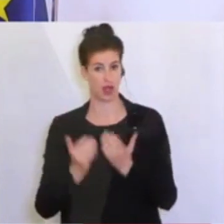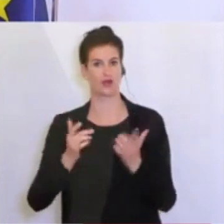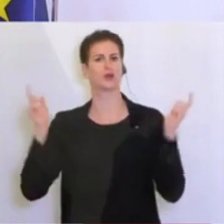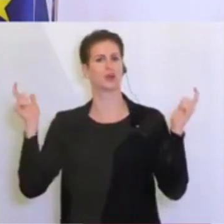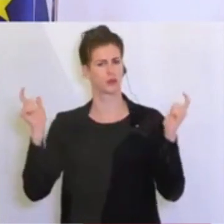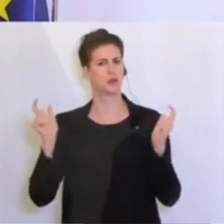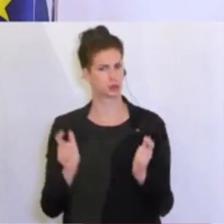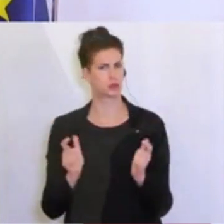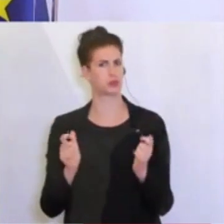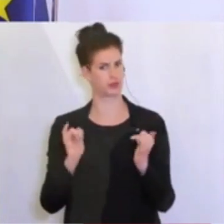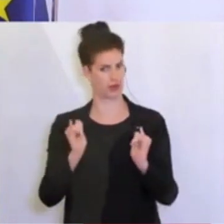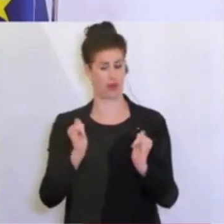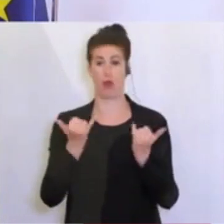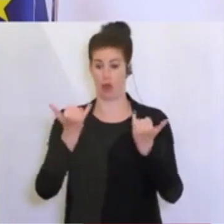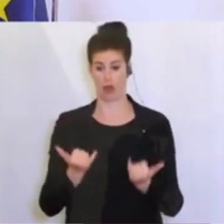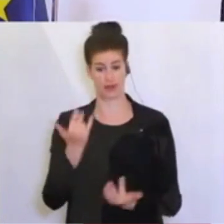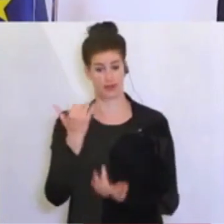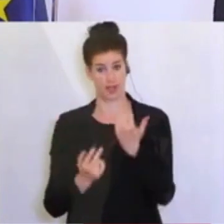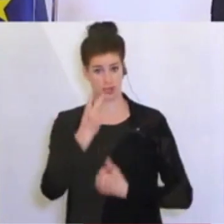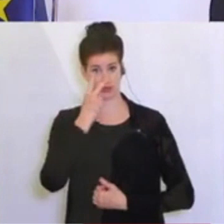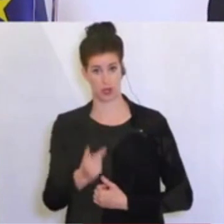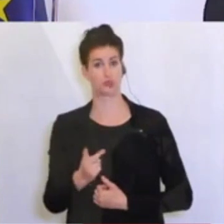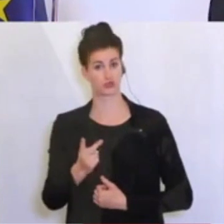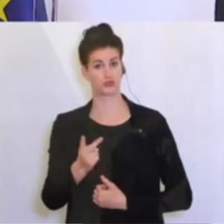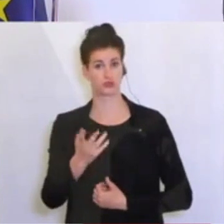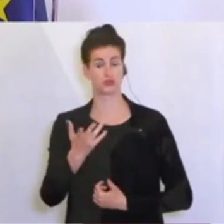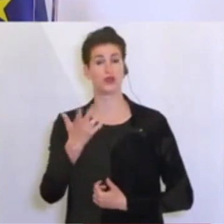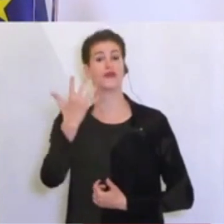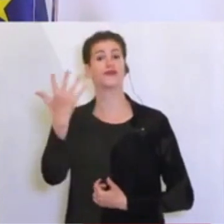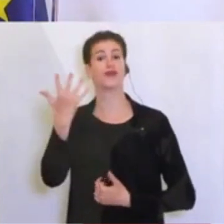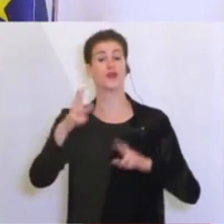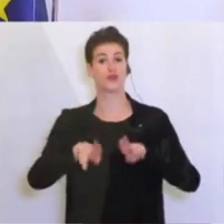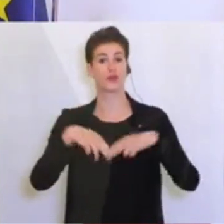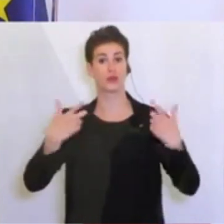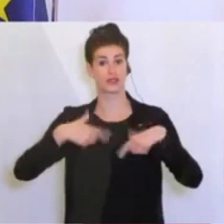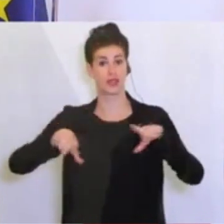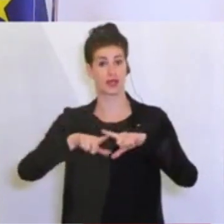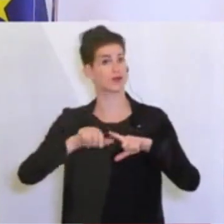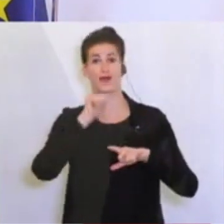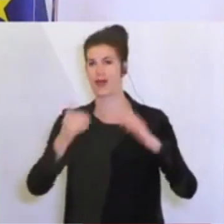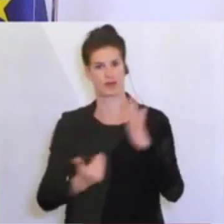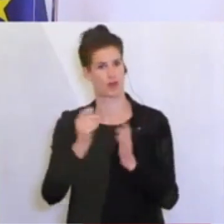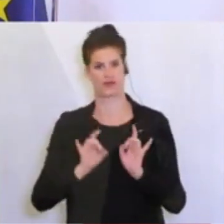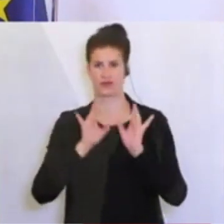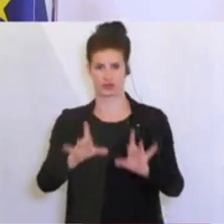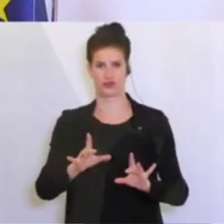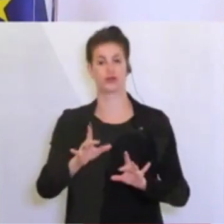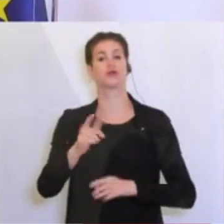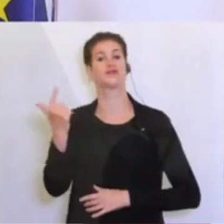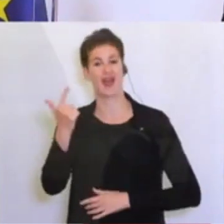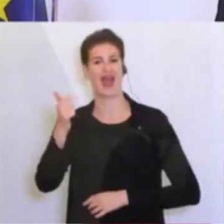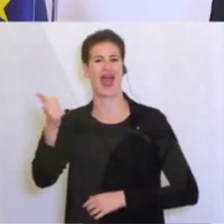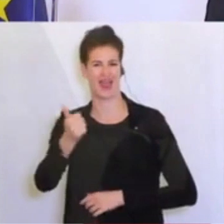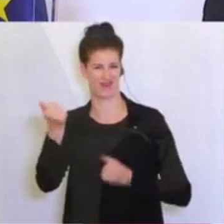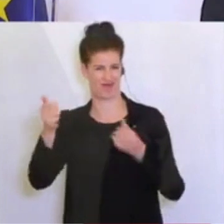Beispiel die Zahlen heute ansieht, fünf Bundesländer ganz ohne Neuinfektionen, zwei mit einem Fall, eins mit zwei Fällen